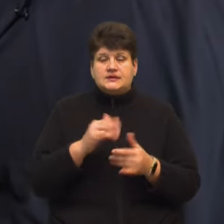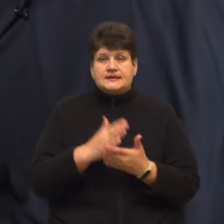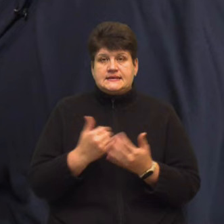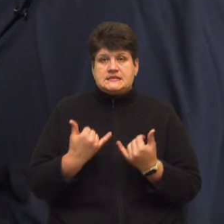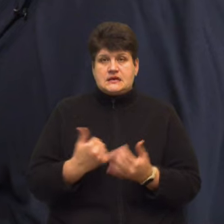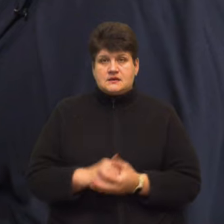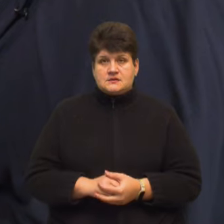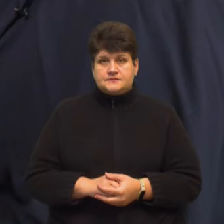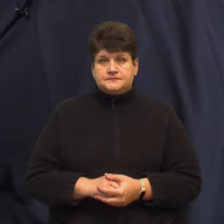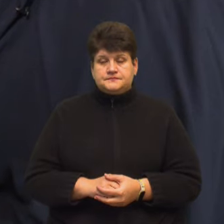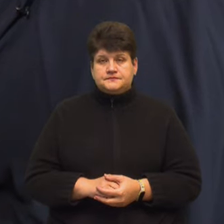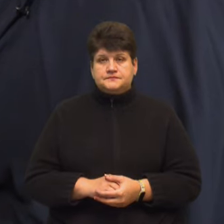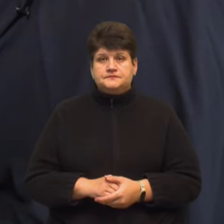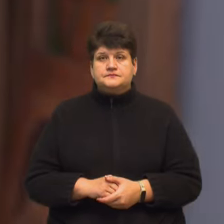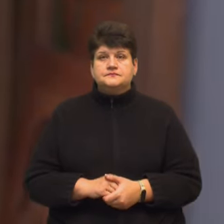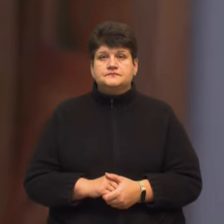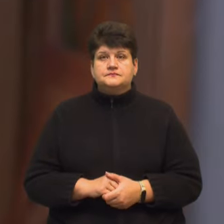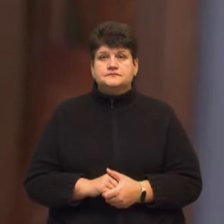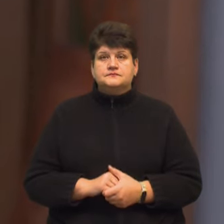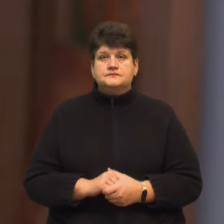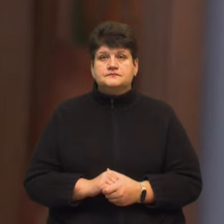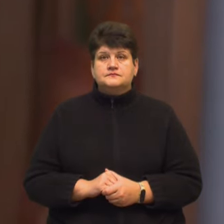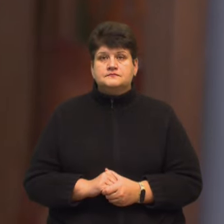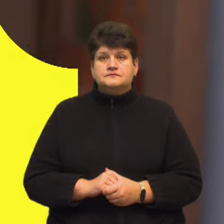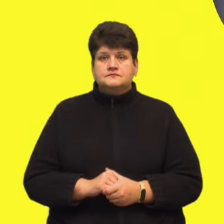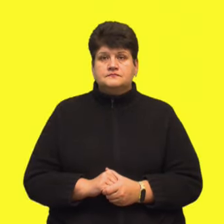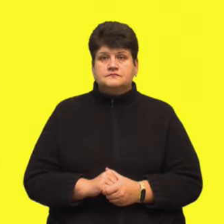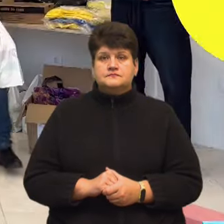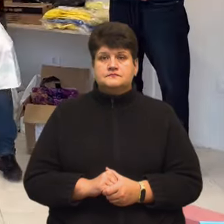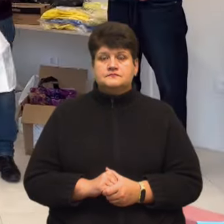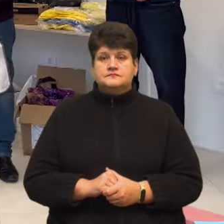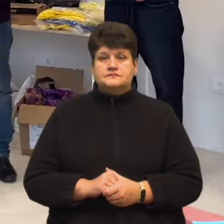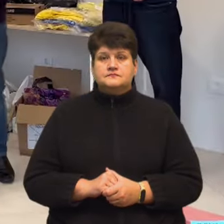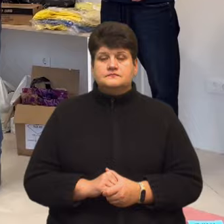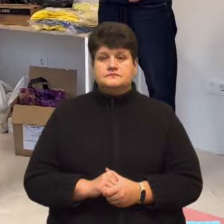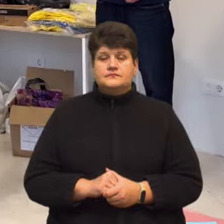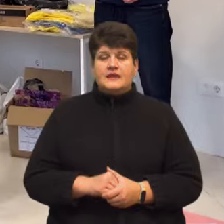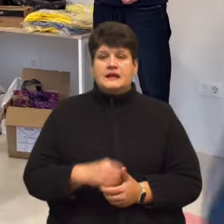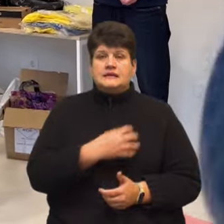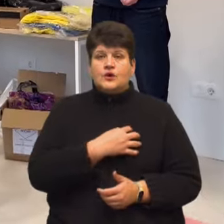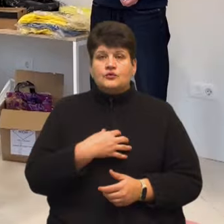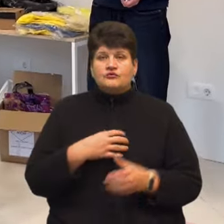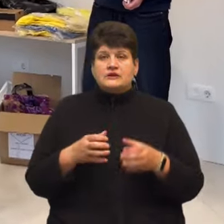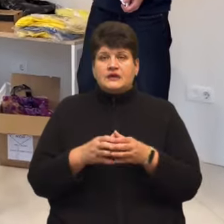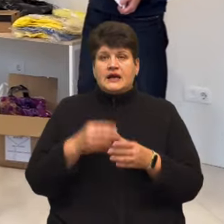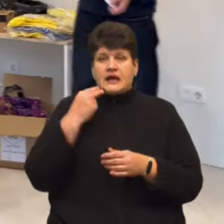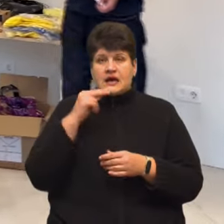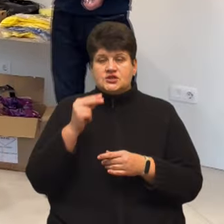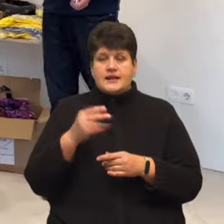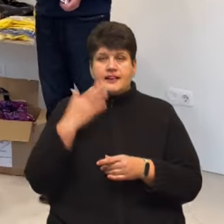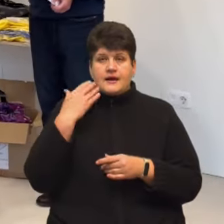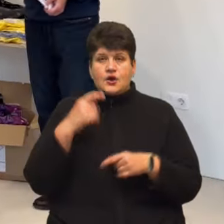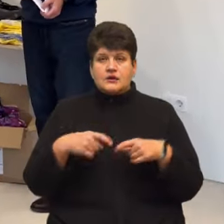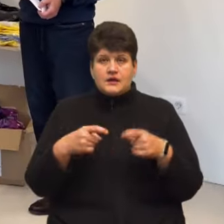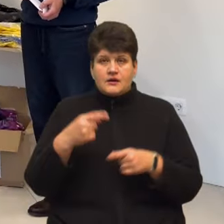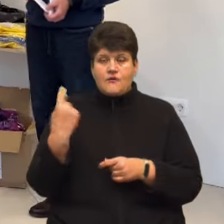Лілія Лобр, Оксана Галіяш, Суспільне новини, Тернопільщина. Нагороду у категорії «краща легкоатлетка Тернопільської області»